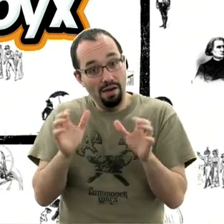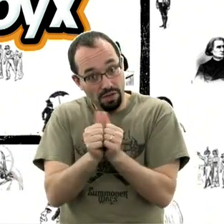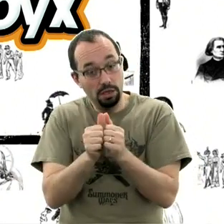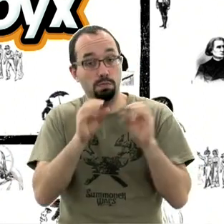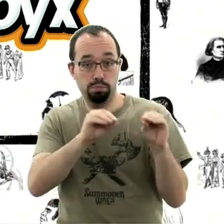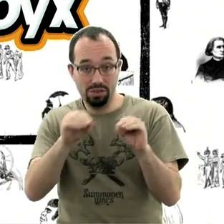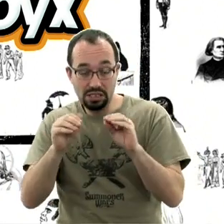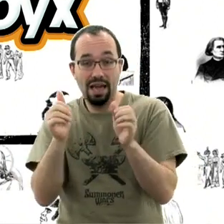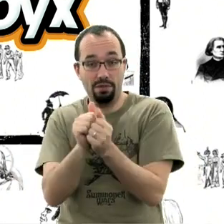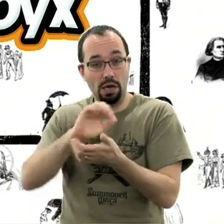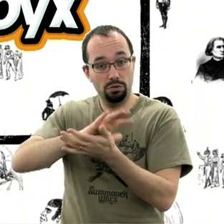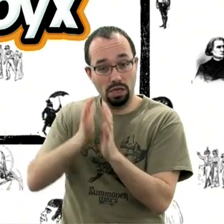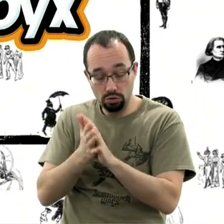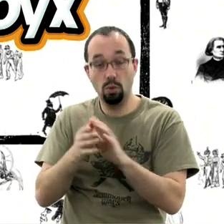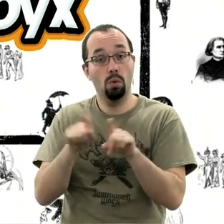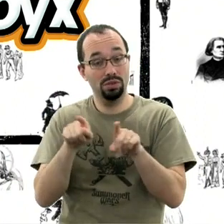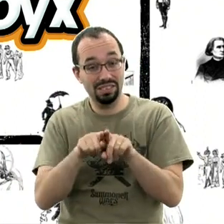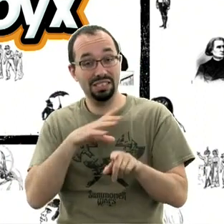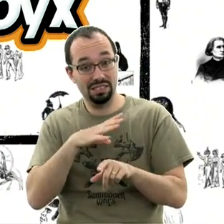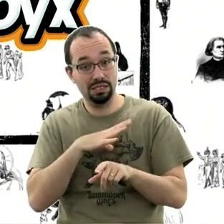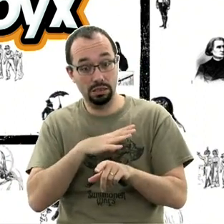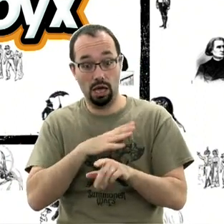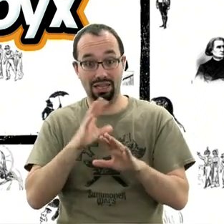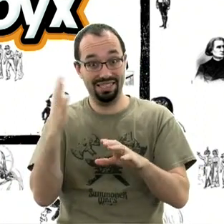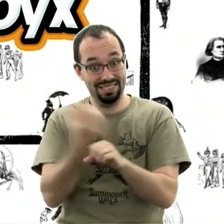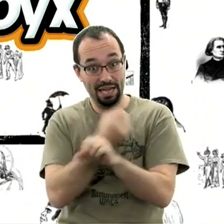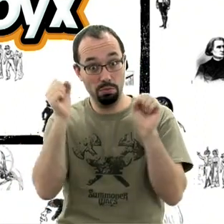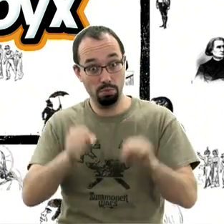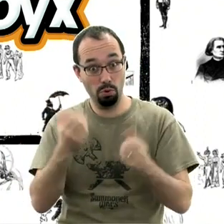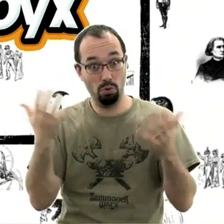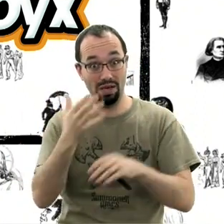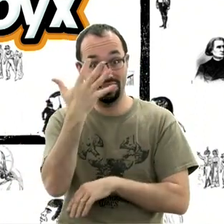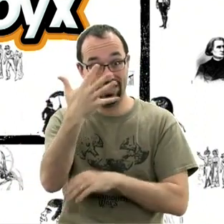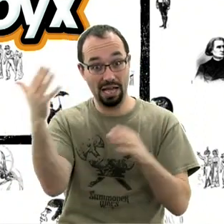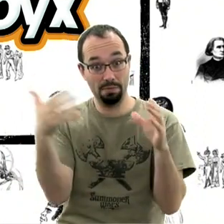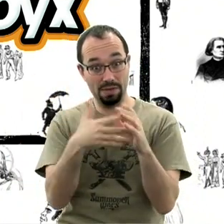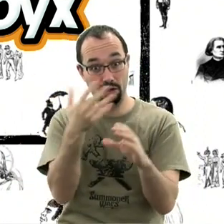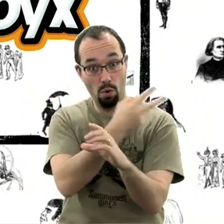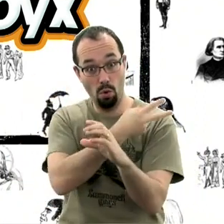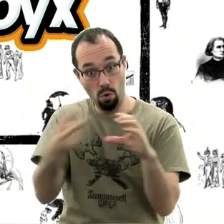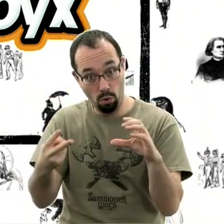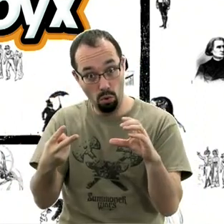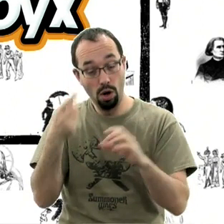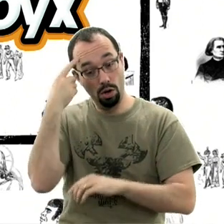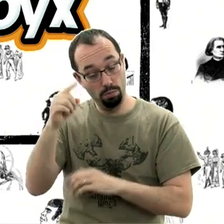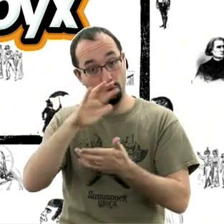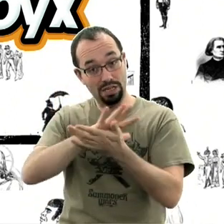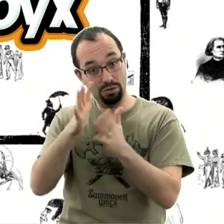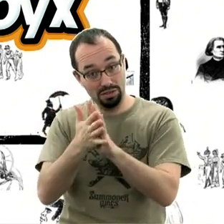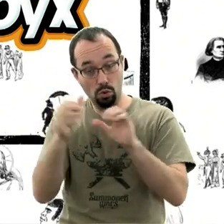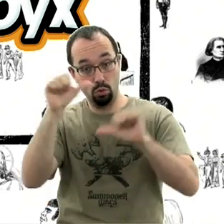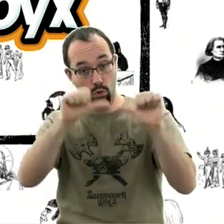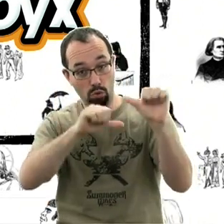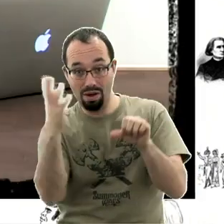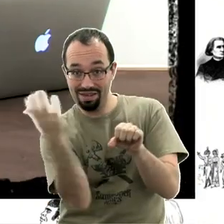associations. Et il y a des lots à gagner. Il y a 5 000 euros de bons d'achat pour l'association qui va gagner le tournoi. L'association